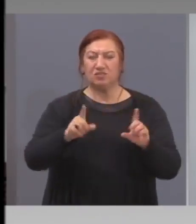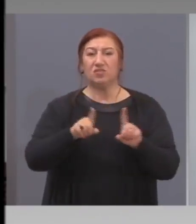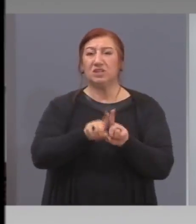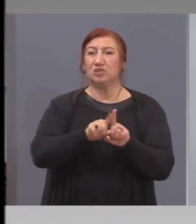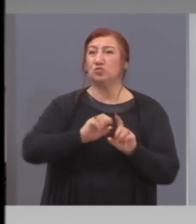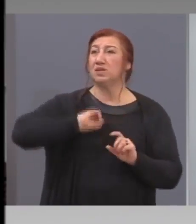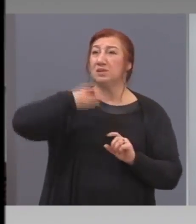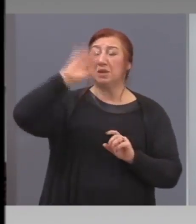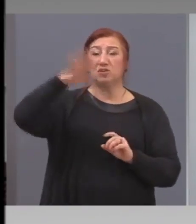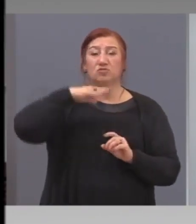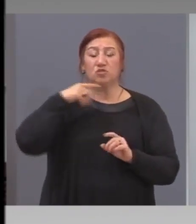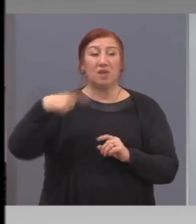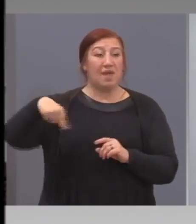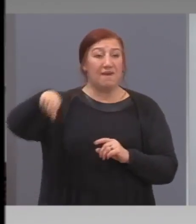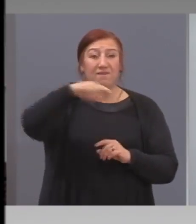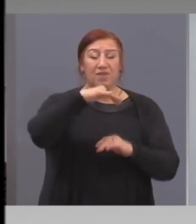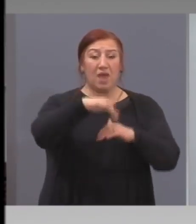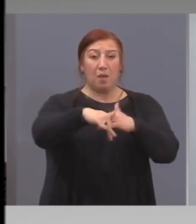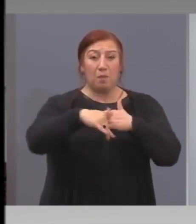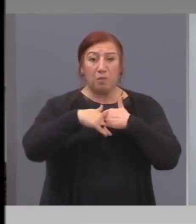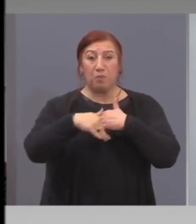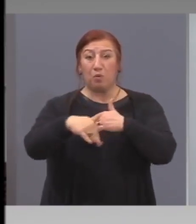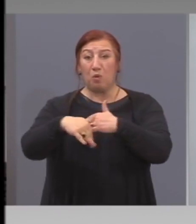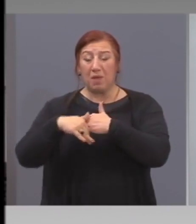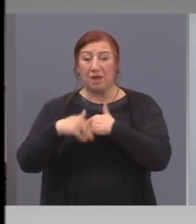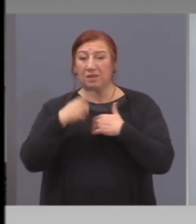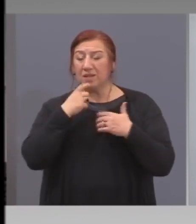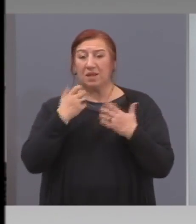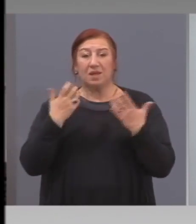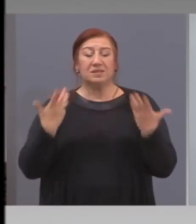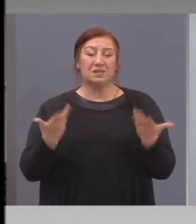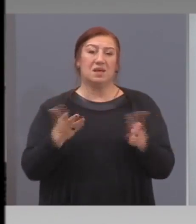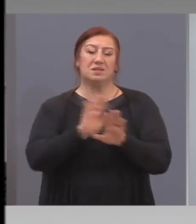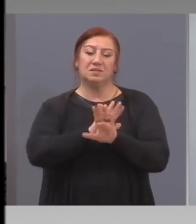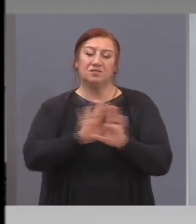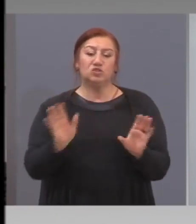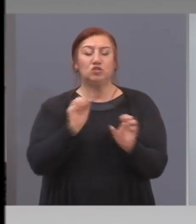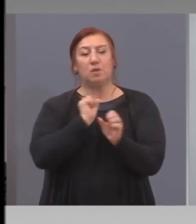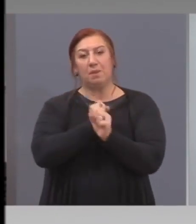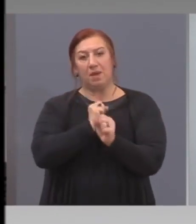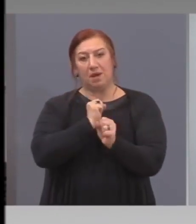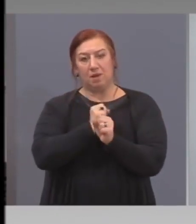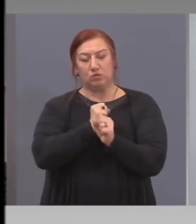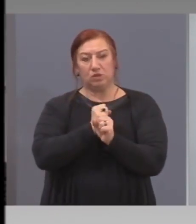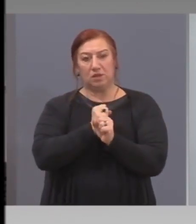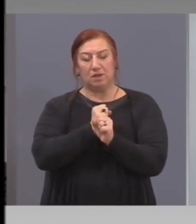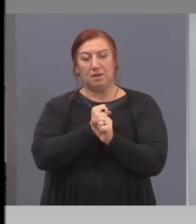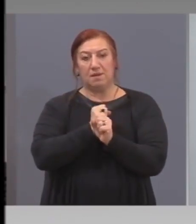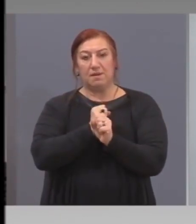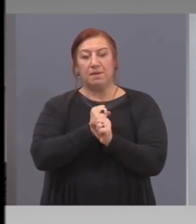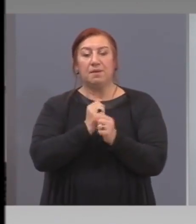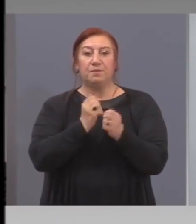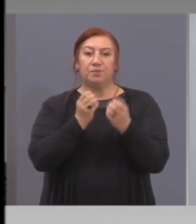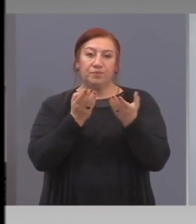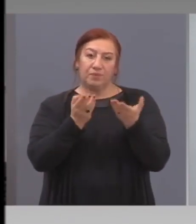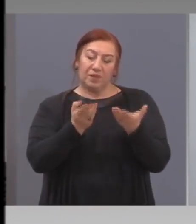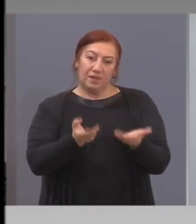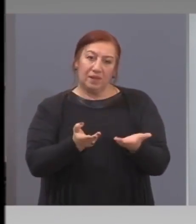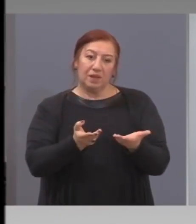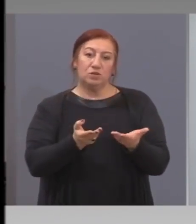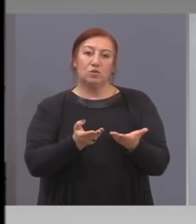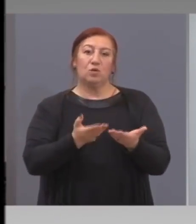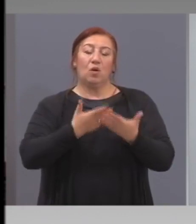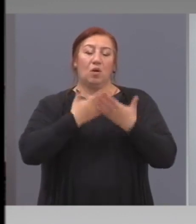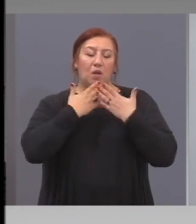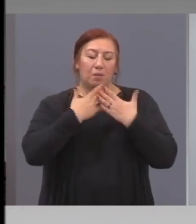помагате изключително много за свършената рада. Тъй като благодарим